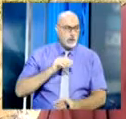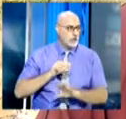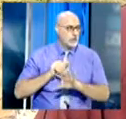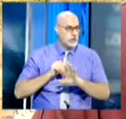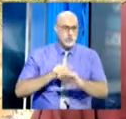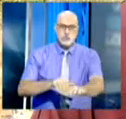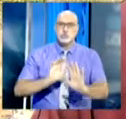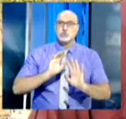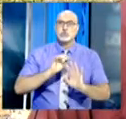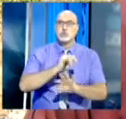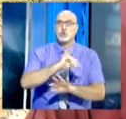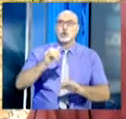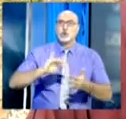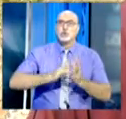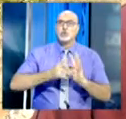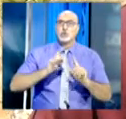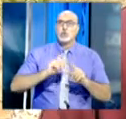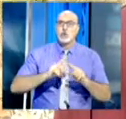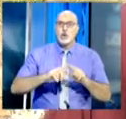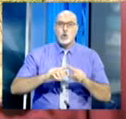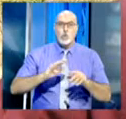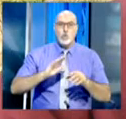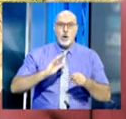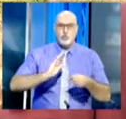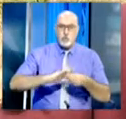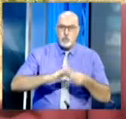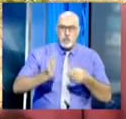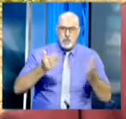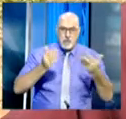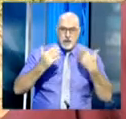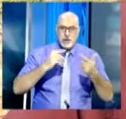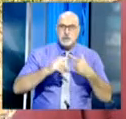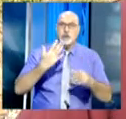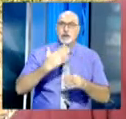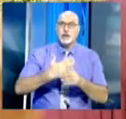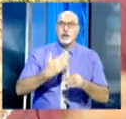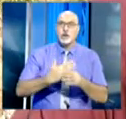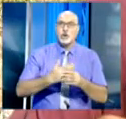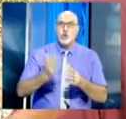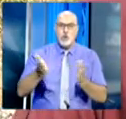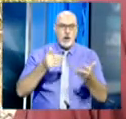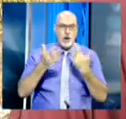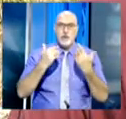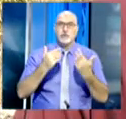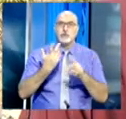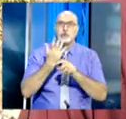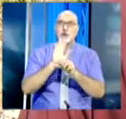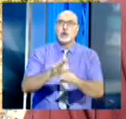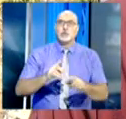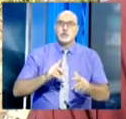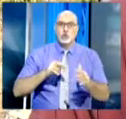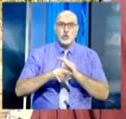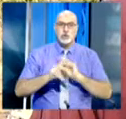القضاء نهائيا على جميع الشوائب التي تشيب سواء مداخل المؤسسة التربوية وتعطي انتباع ودخول